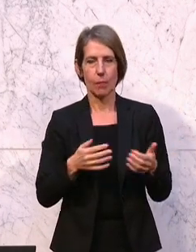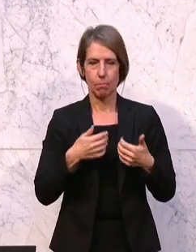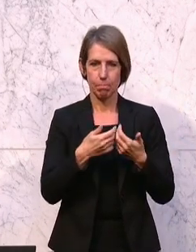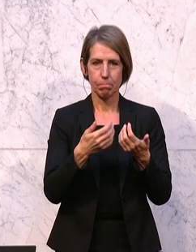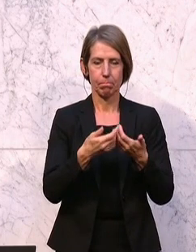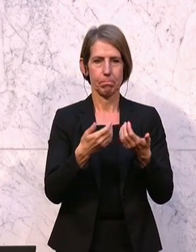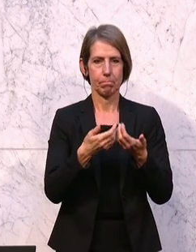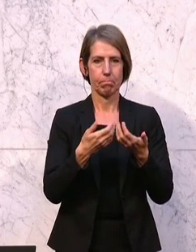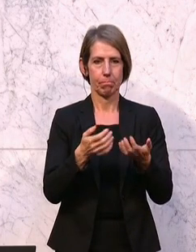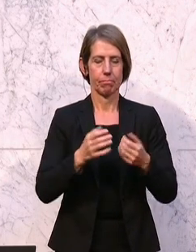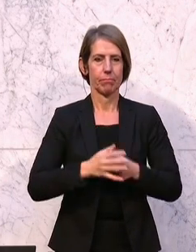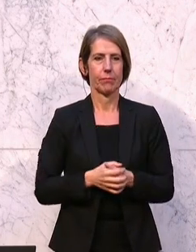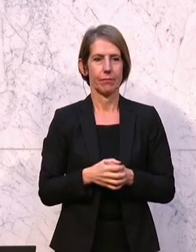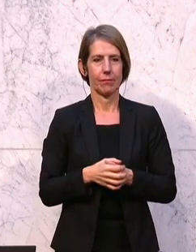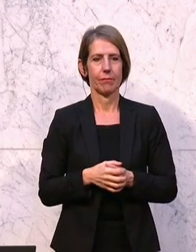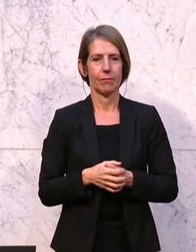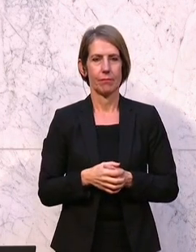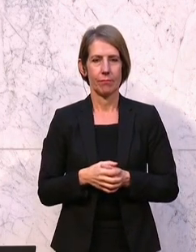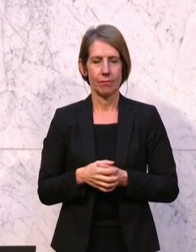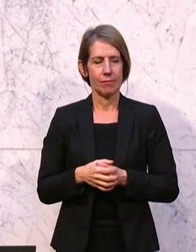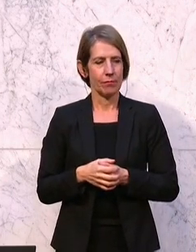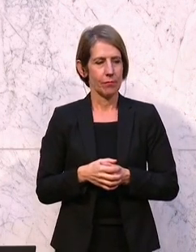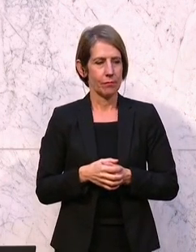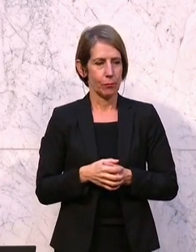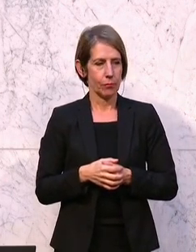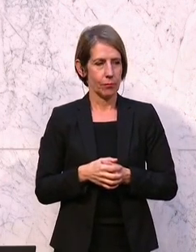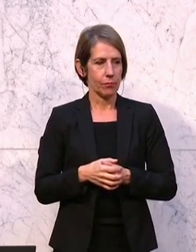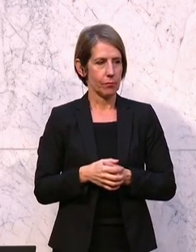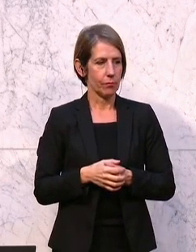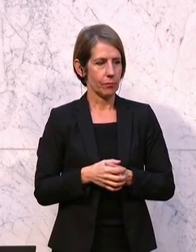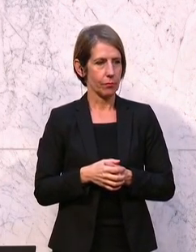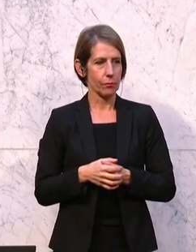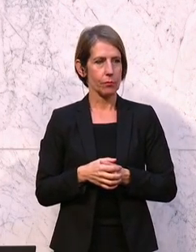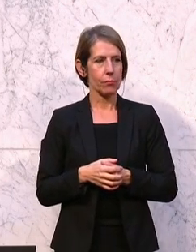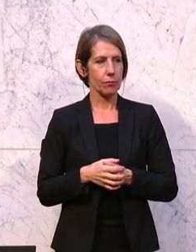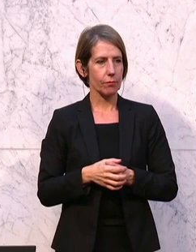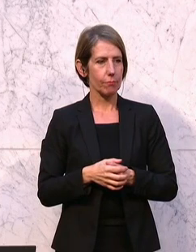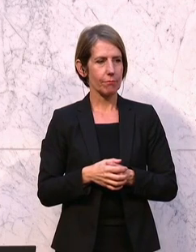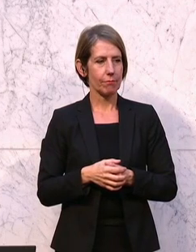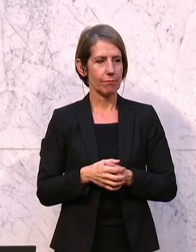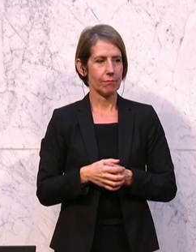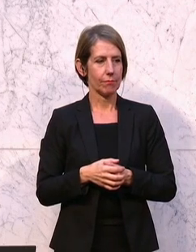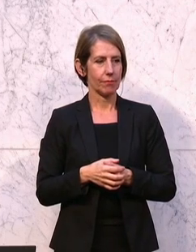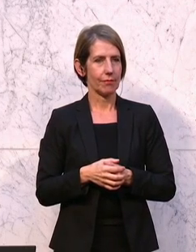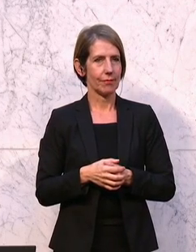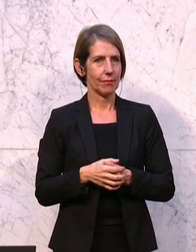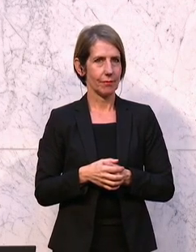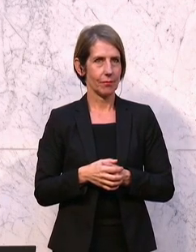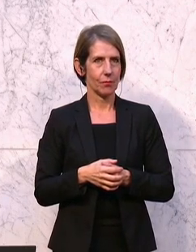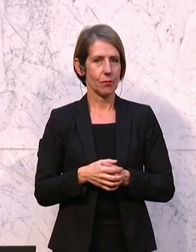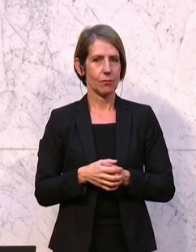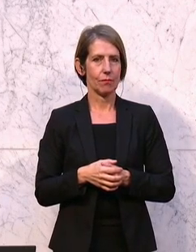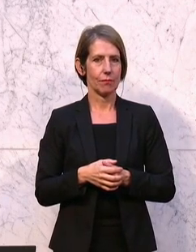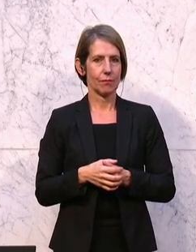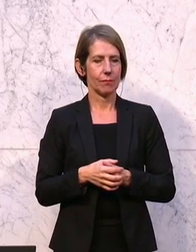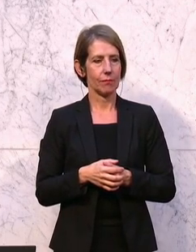ist, wie wichtig ist, unsere Menschen in Austrii. Und ich sehr dass ich als Mitglied der Slowenskanzler